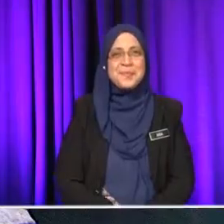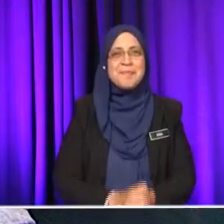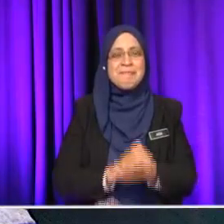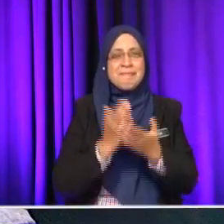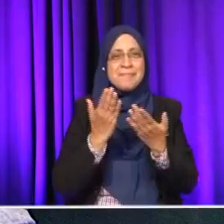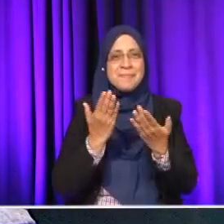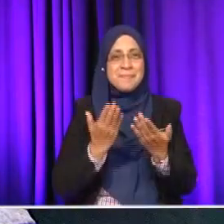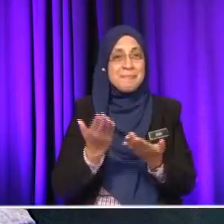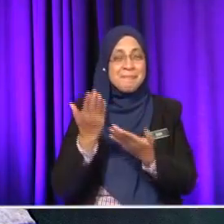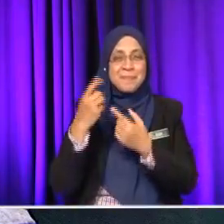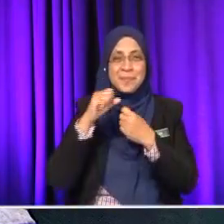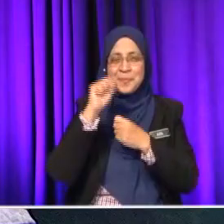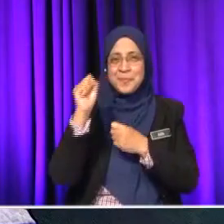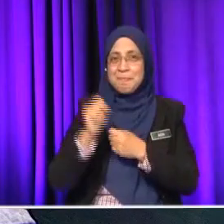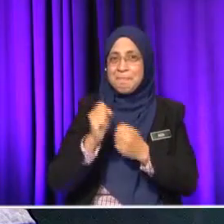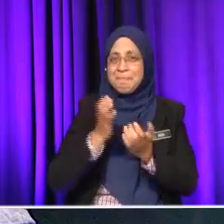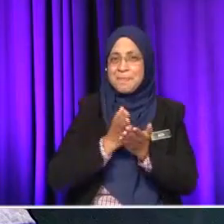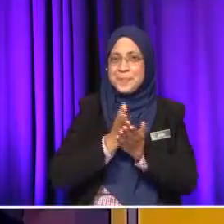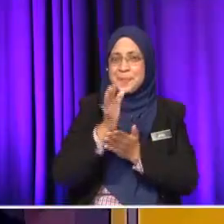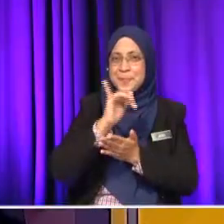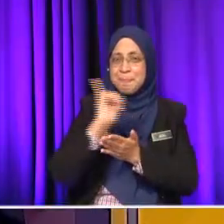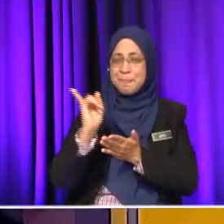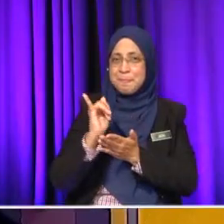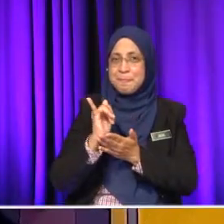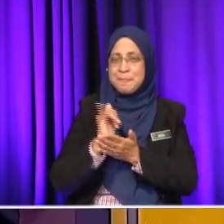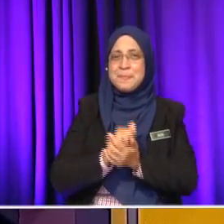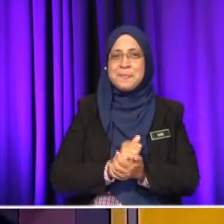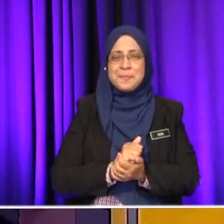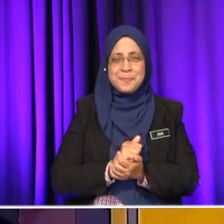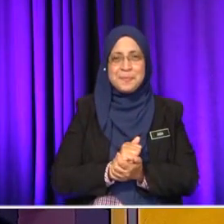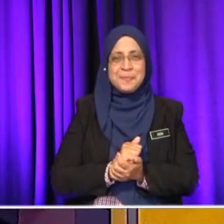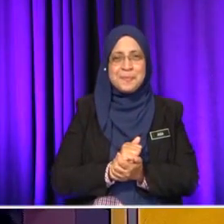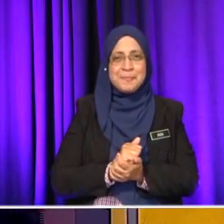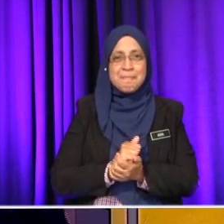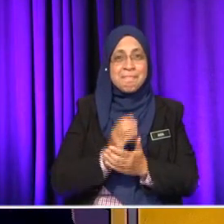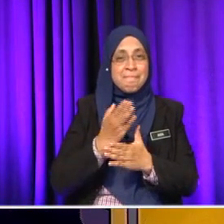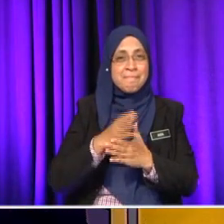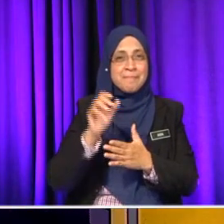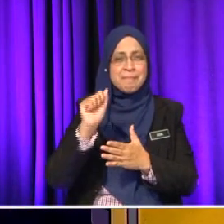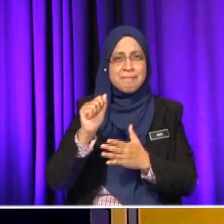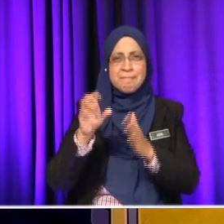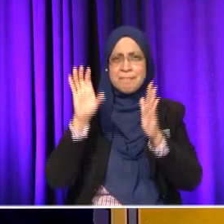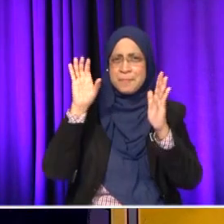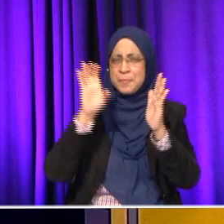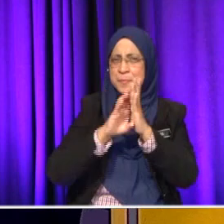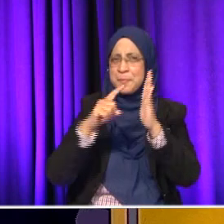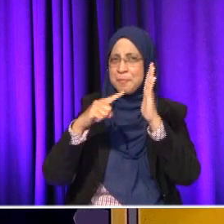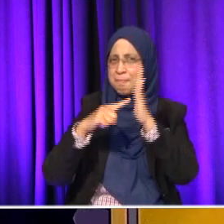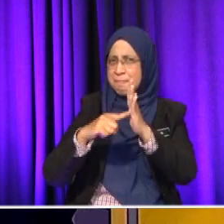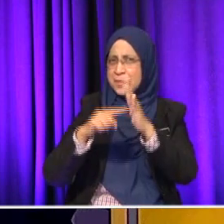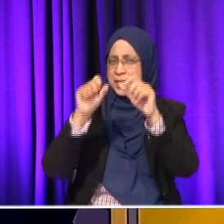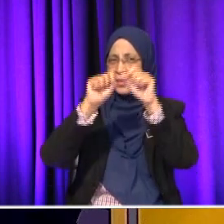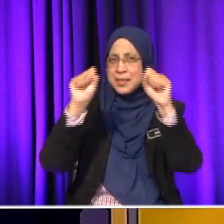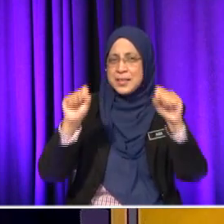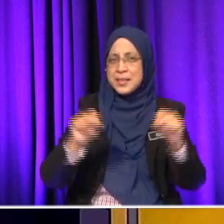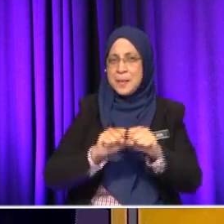-pura tak ingat. Okey. Kita pergi kepada soalan kertas satu, bagian A. raja menunjukkan sejenis sistem